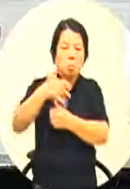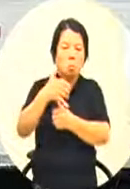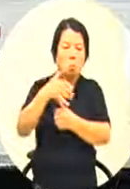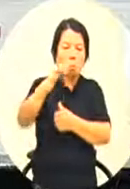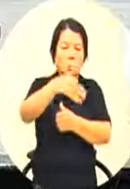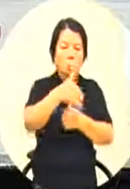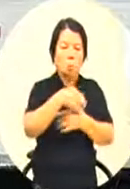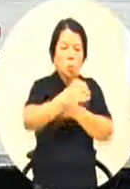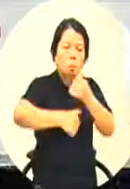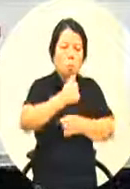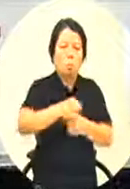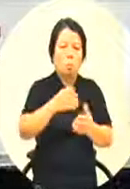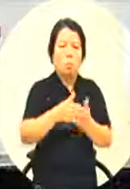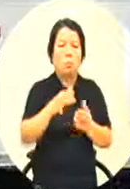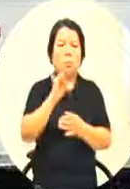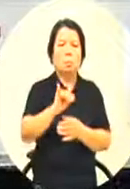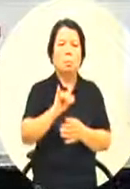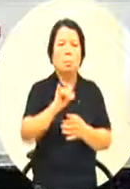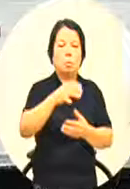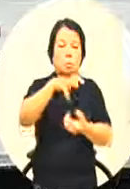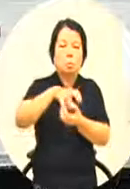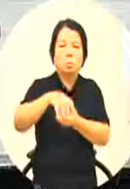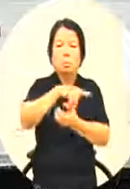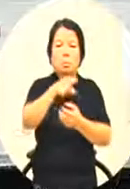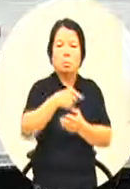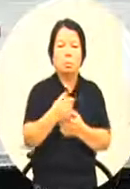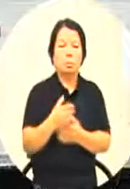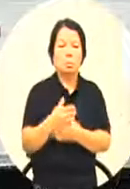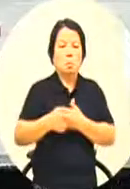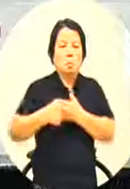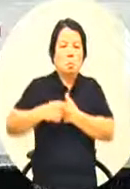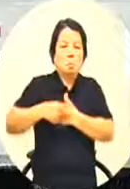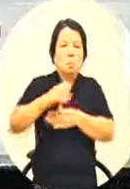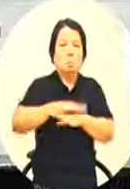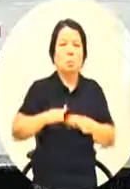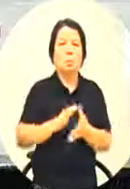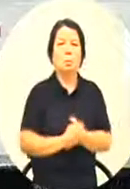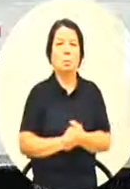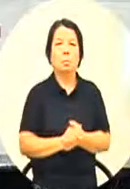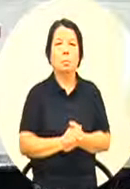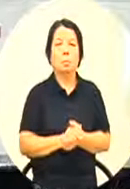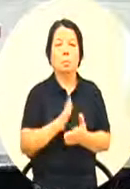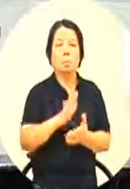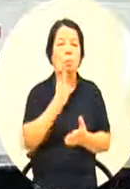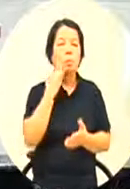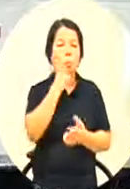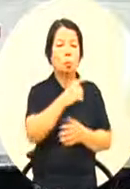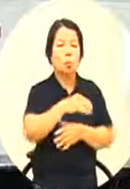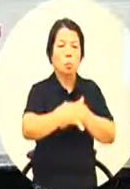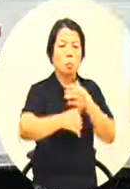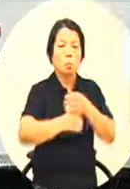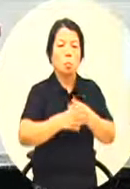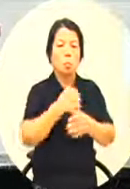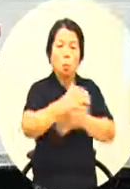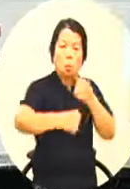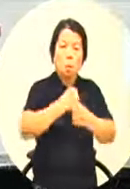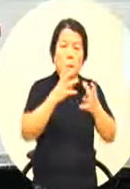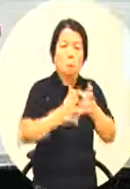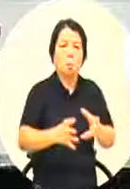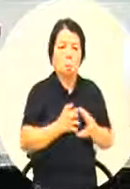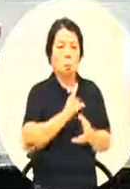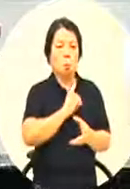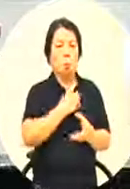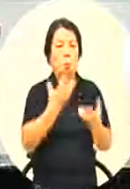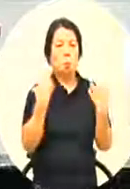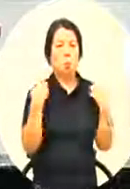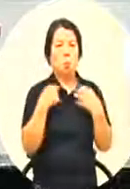活动一次叫一千个便当大家都很紧张所以后来我自己如果办到千人以上的活动我一定